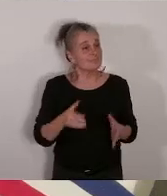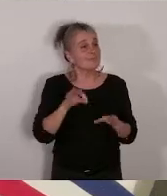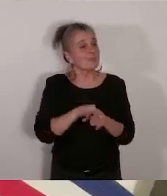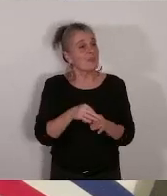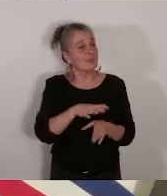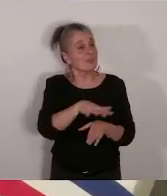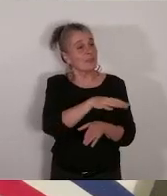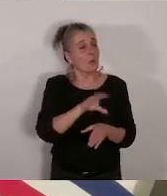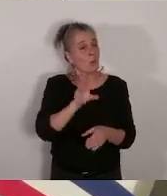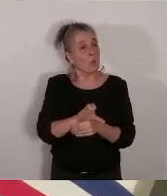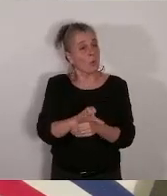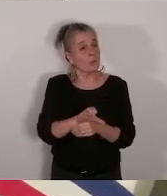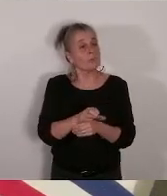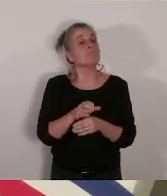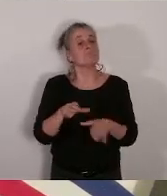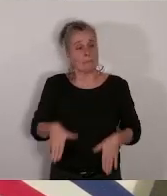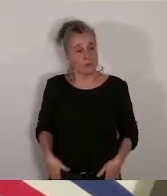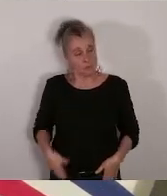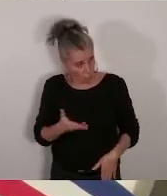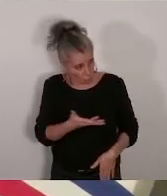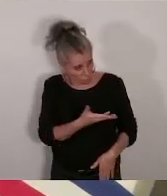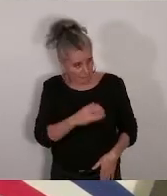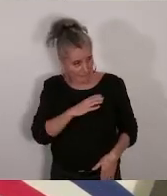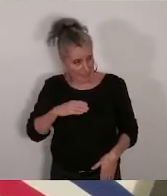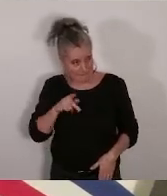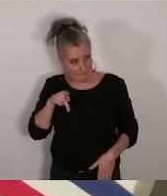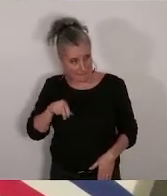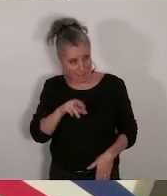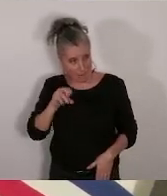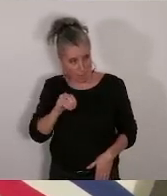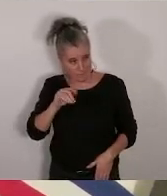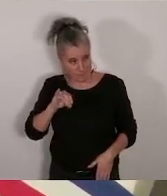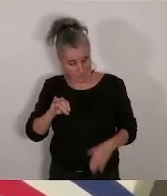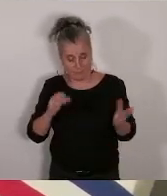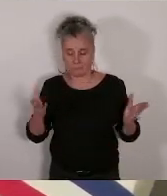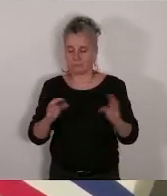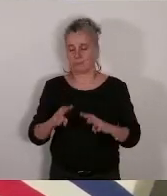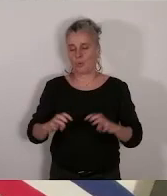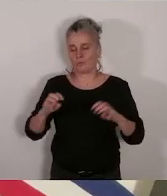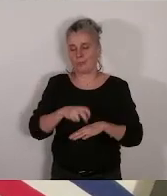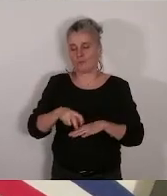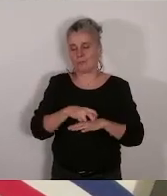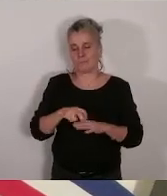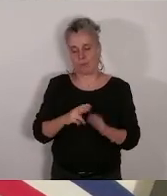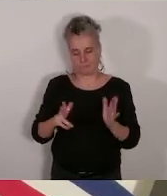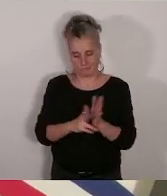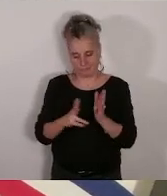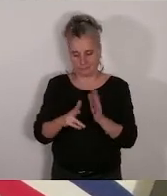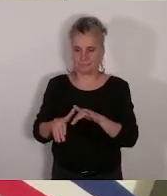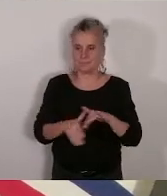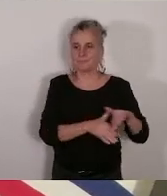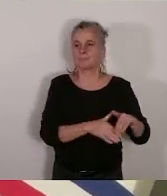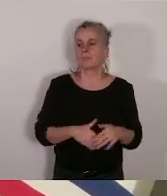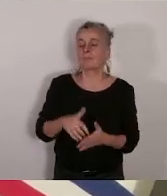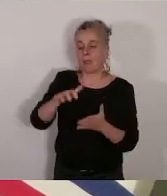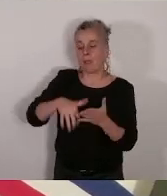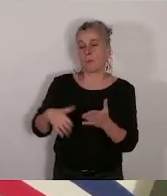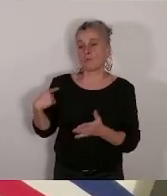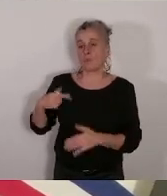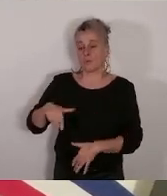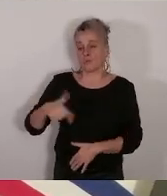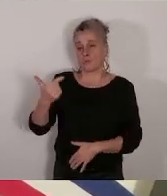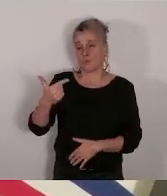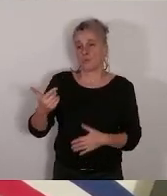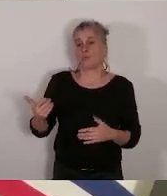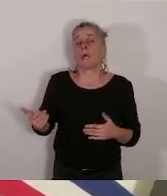abstention madame Parodi avis favorable du conseil le rapport numéro 12 alors bon là aussi